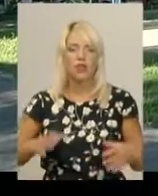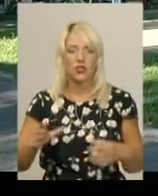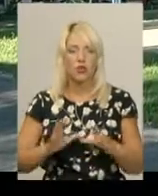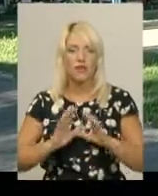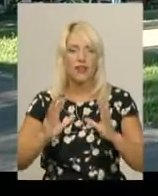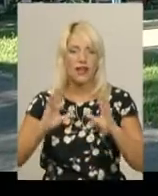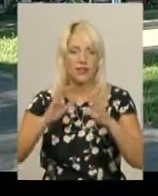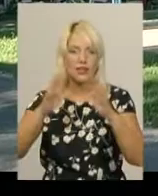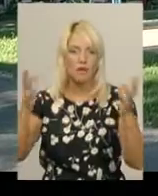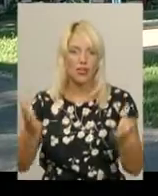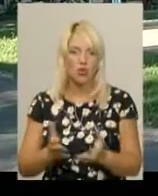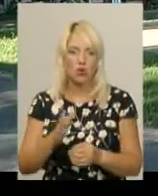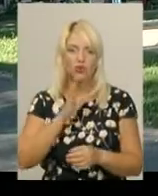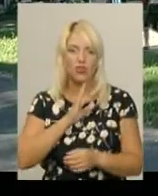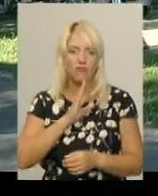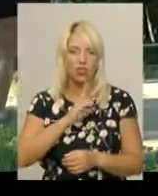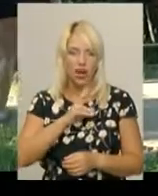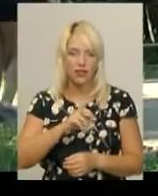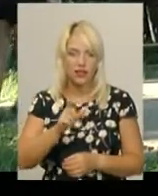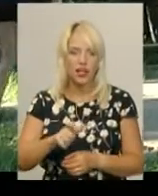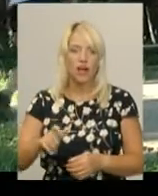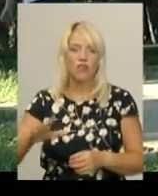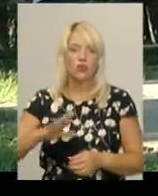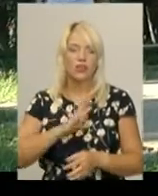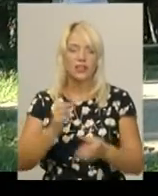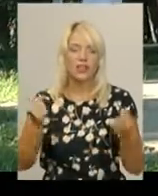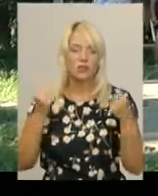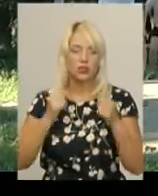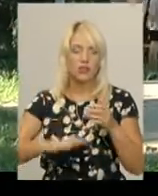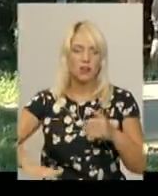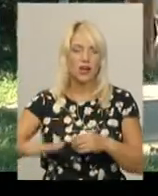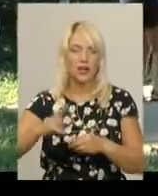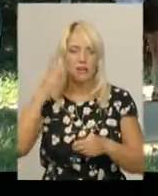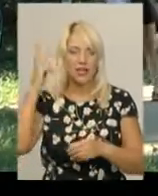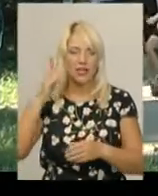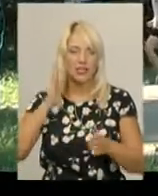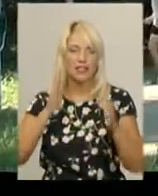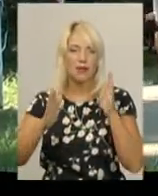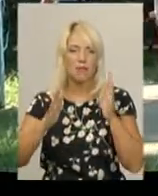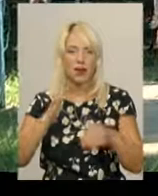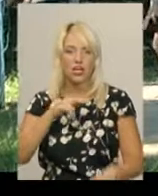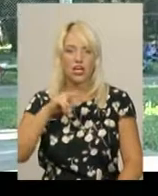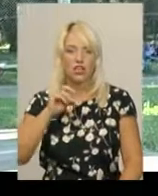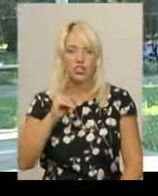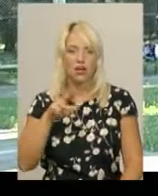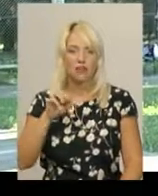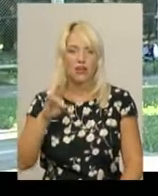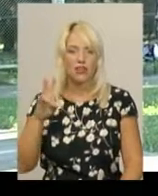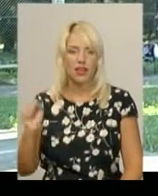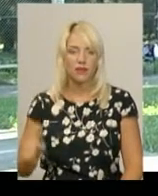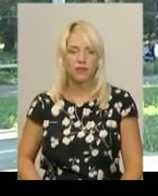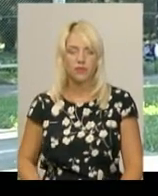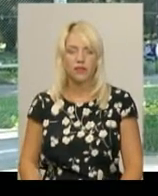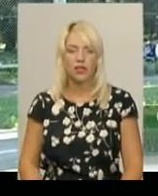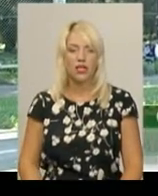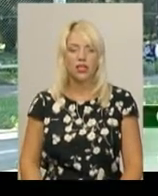'ячем у дівчат з волейбольного клубу «Новатор» відбулися на спортивному майданчику в Хмельницькому парку імені Михайла Чекмана. Тут багато упражнень